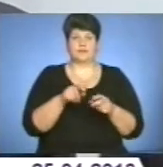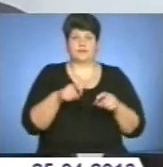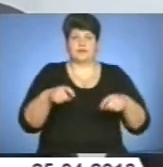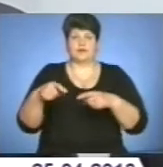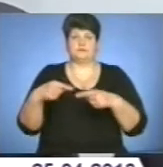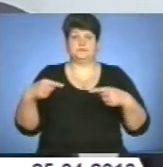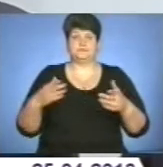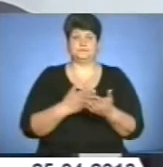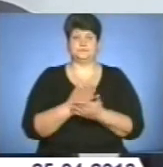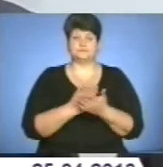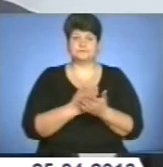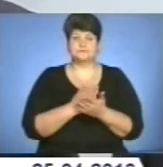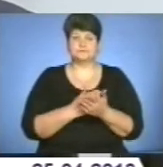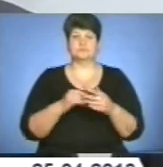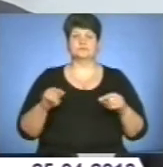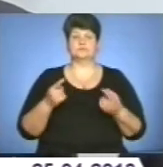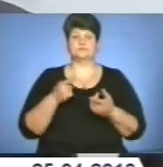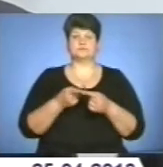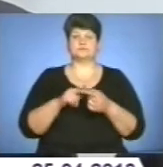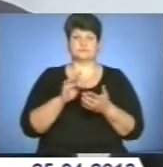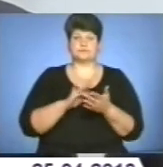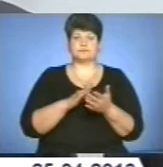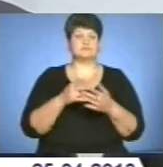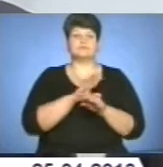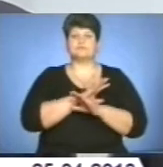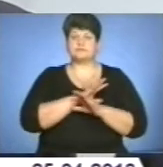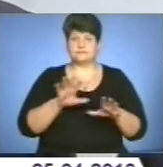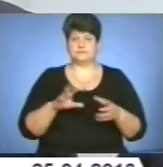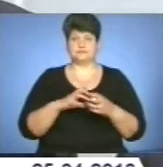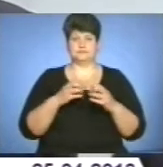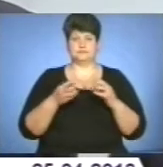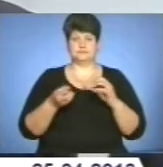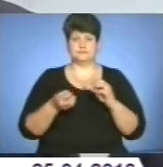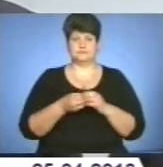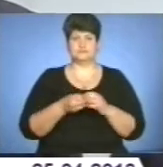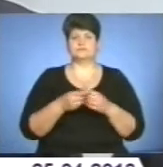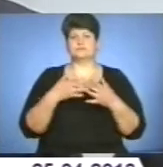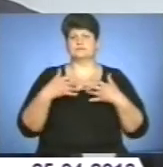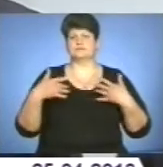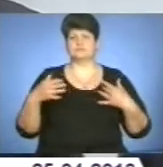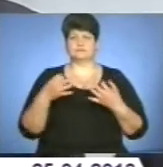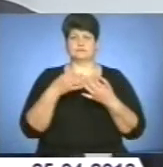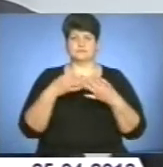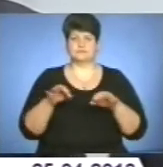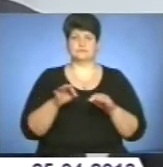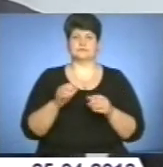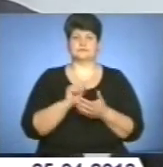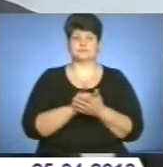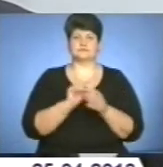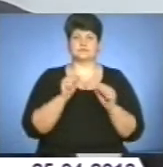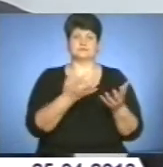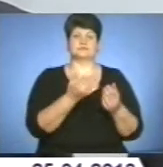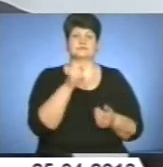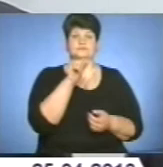службах. З створенням цього центру ця проблема знімається, тому що будь-які дозріні документи вони зможуть отримати безпосередньо тут.